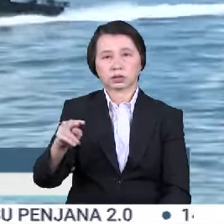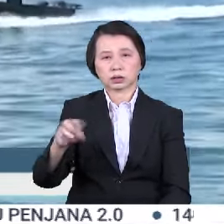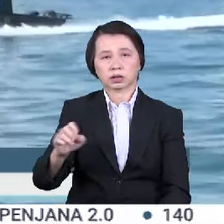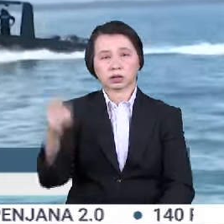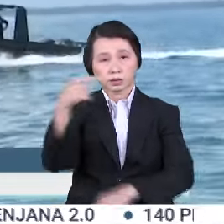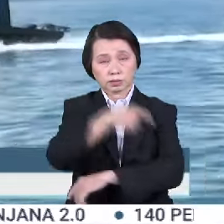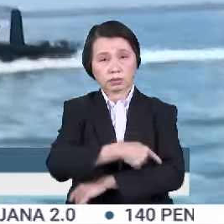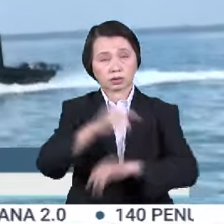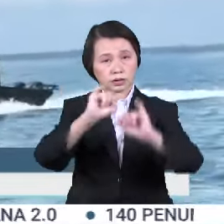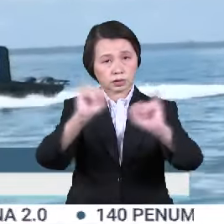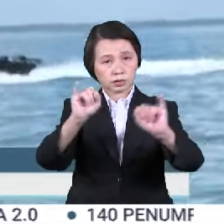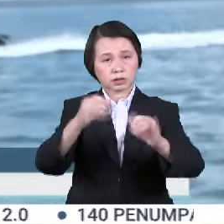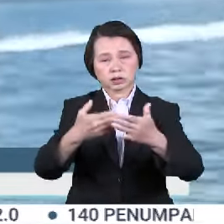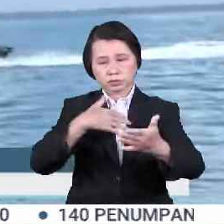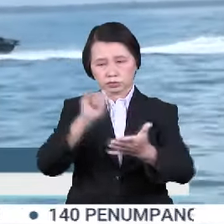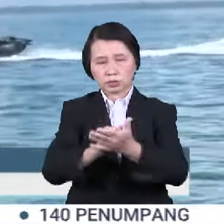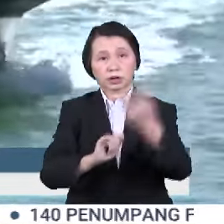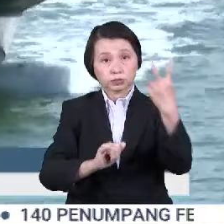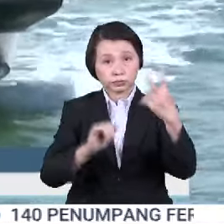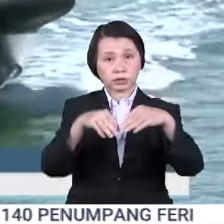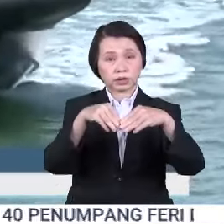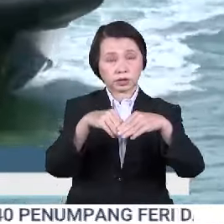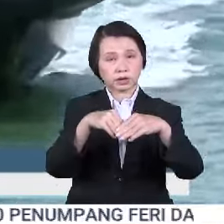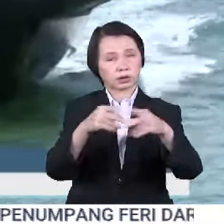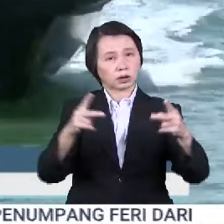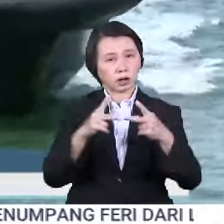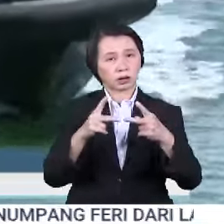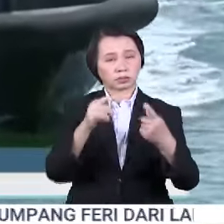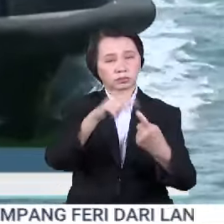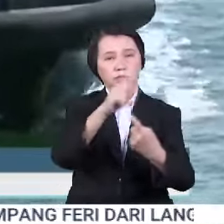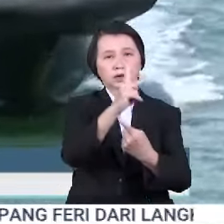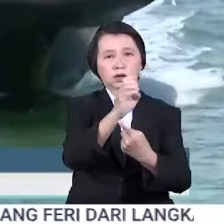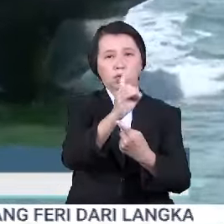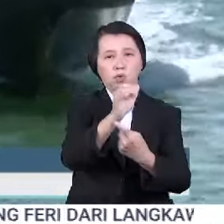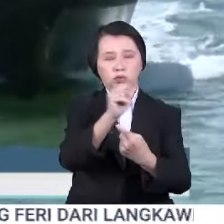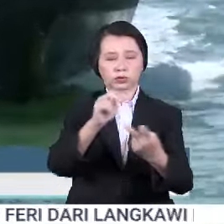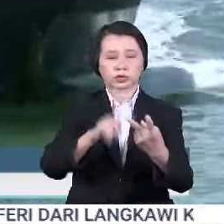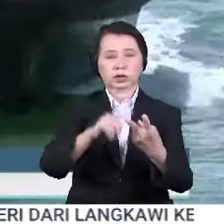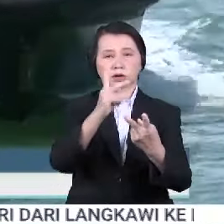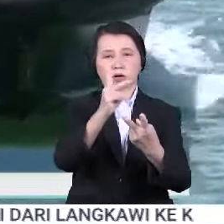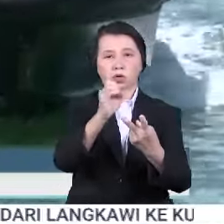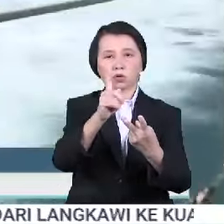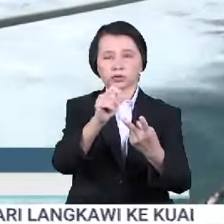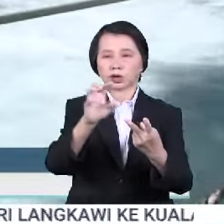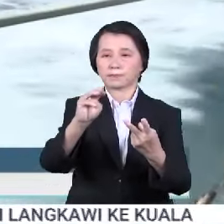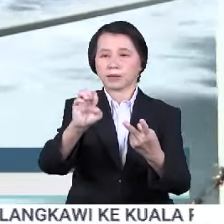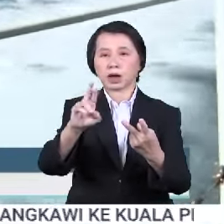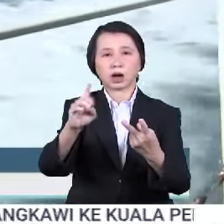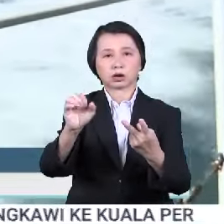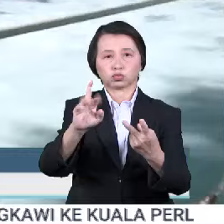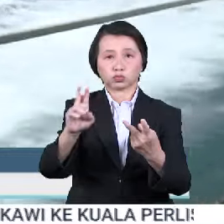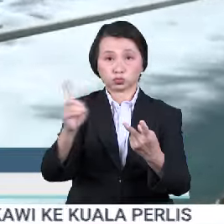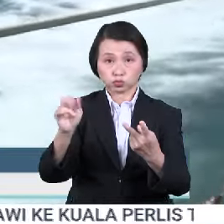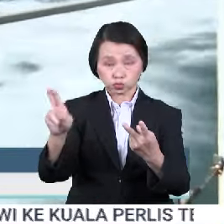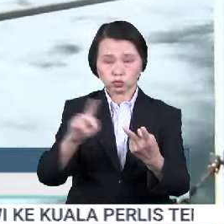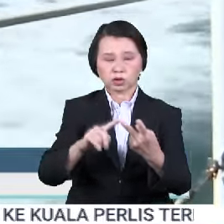Sebelum ini, terdapat dua kawasan dikeluarkan daripada perintah berkurung iaitu Kudat dan Kota Maharudu dan terkini dicadangkan kawasan